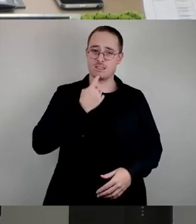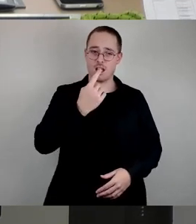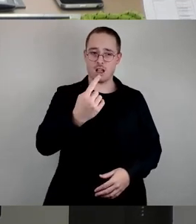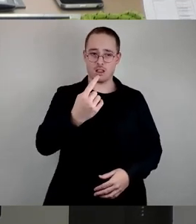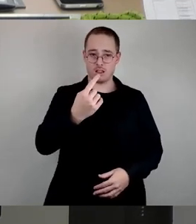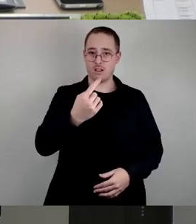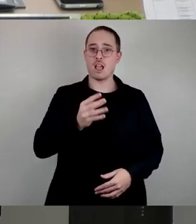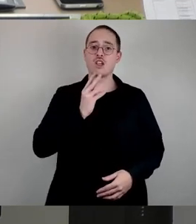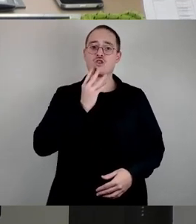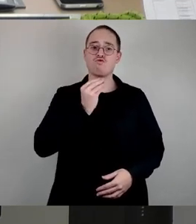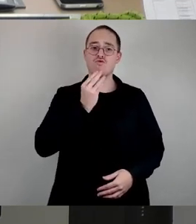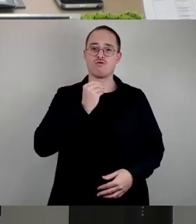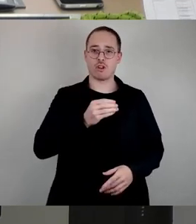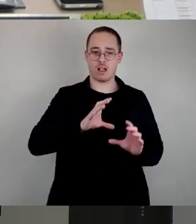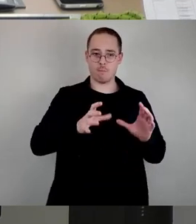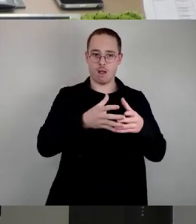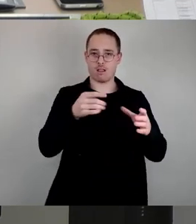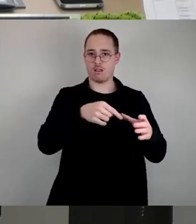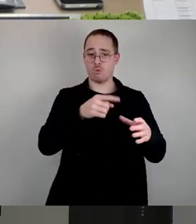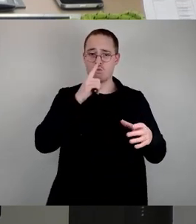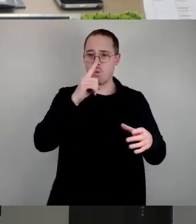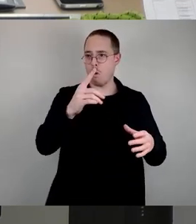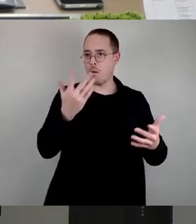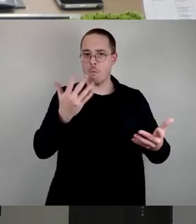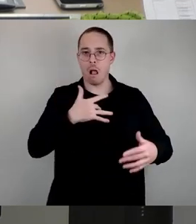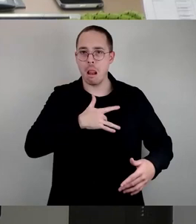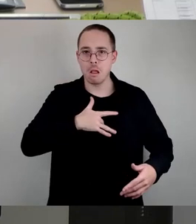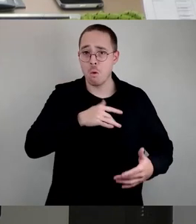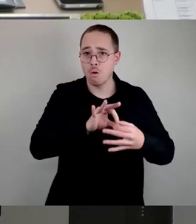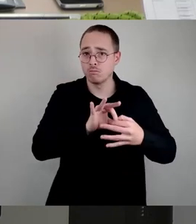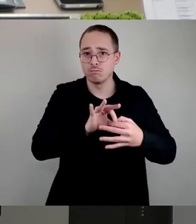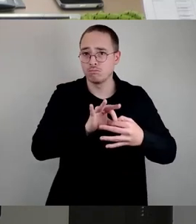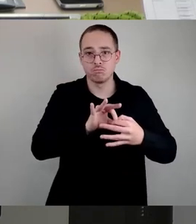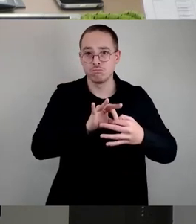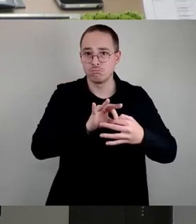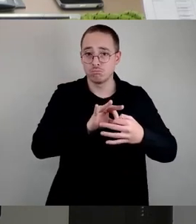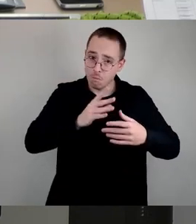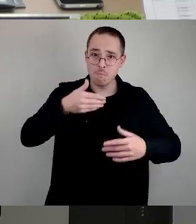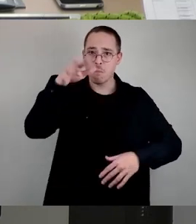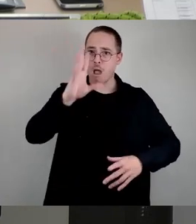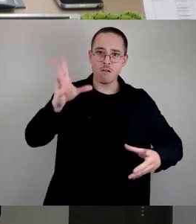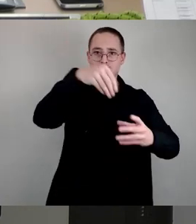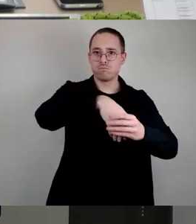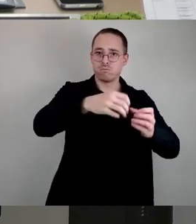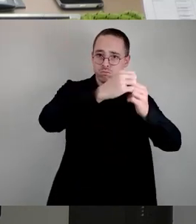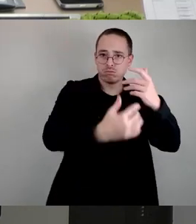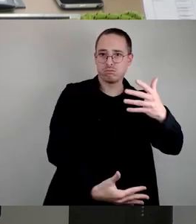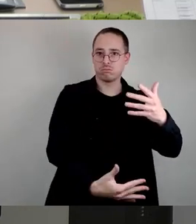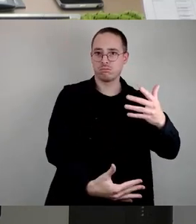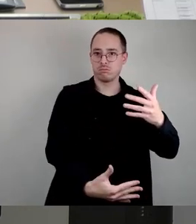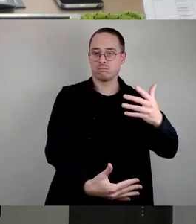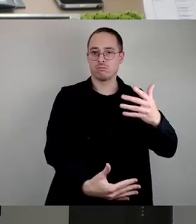ist als nur ein religiöser Ort. Sie ist der Ort,